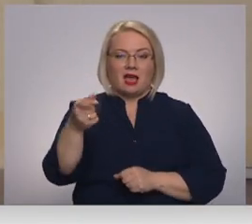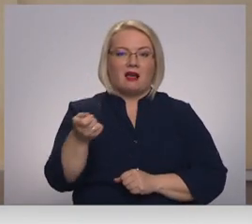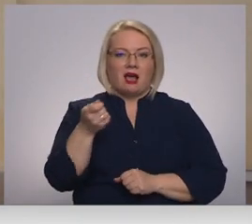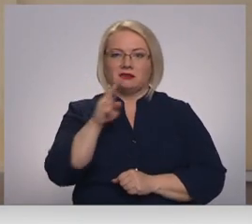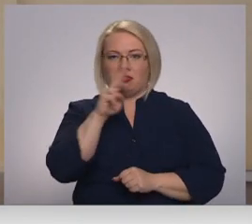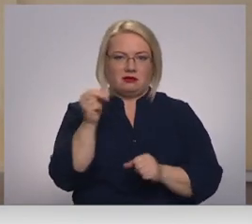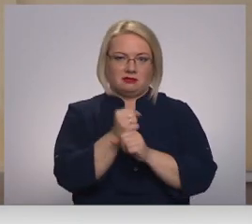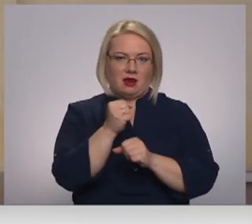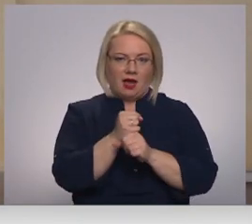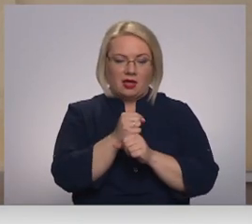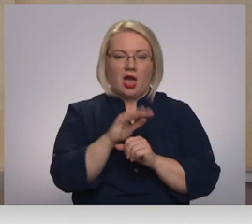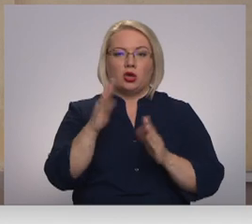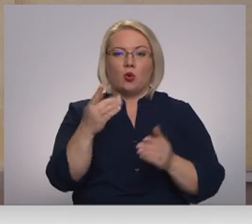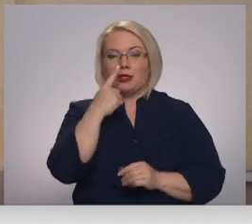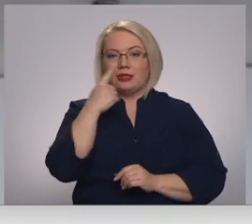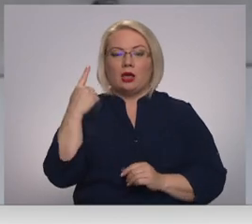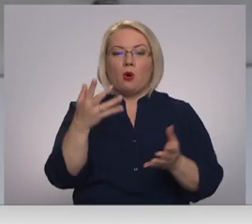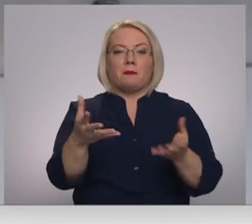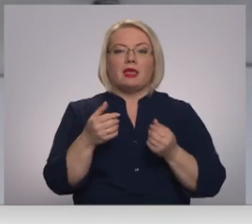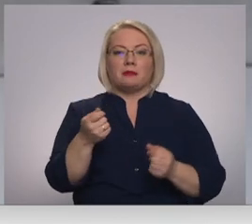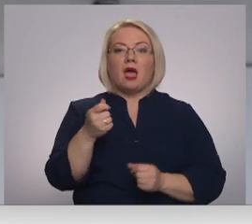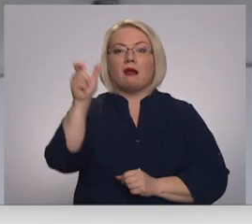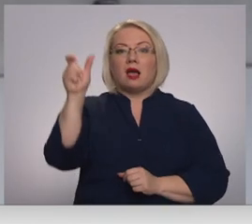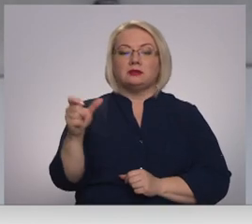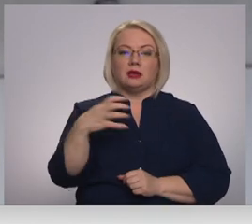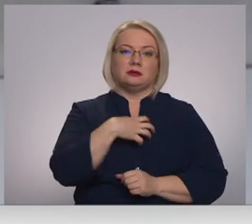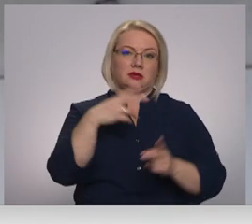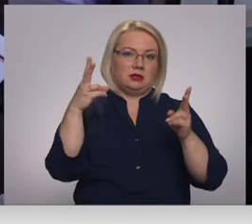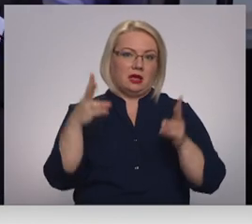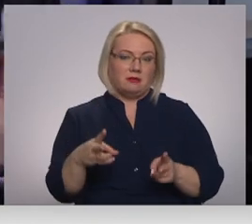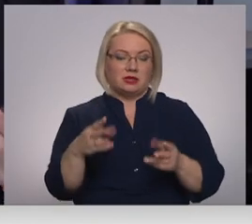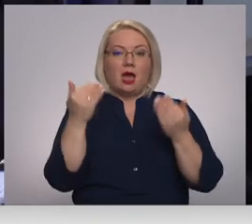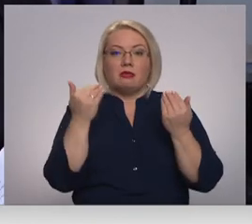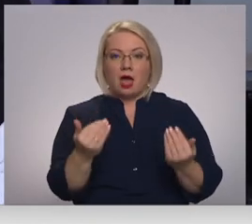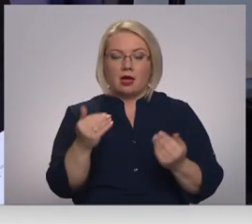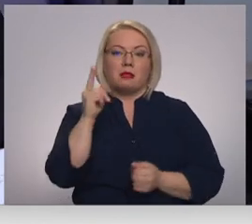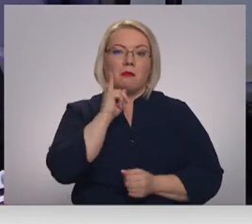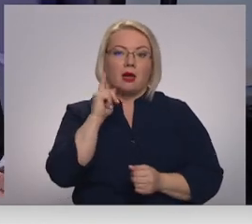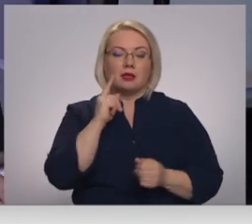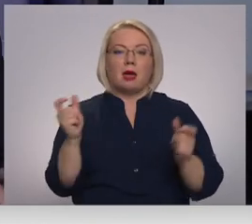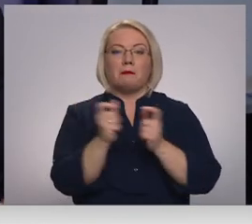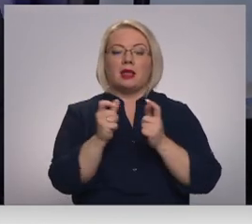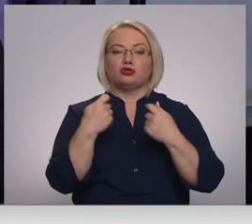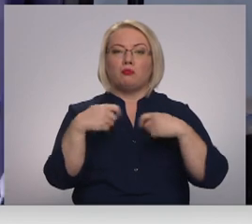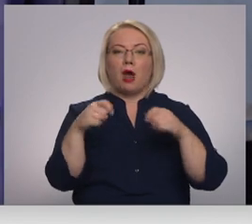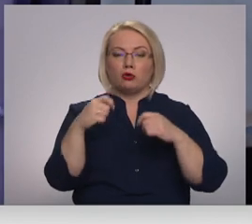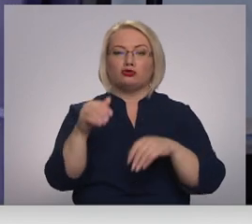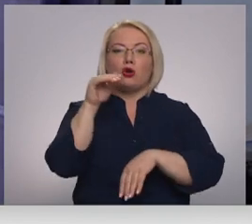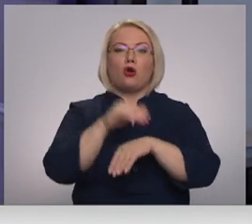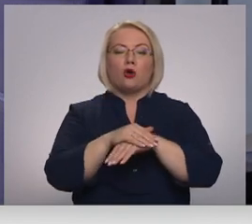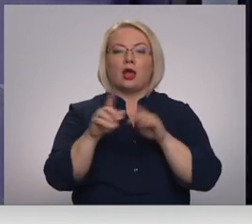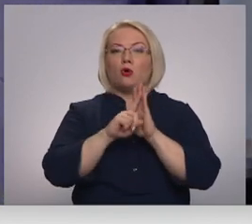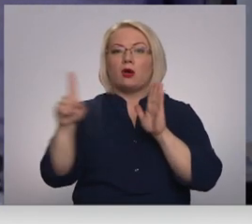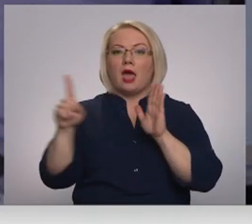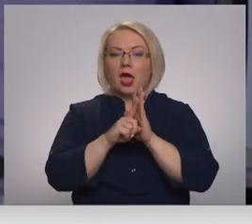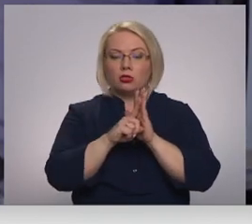tāpēc, kad nulikā darbā pieņemtais kasīris saslimis. Tātad, vismaz pagaidām, biļišu pārdošana konkrētajos reisos paliek